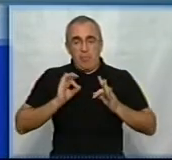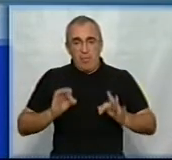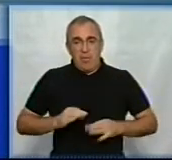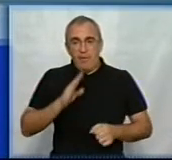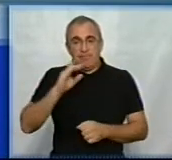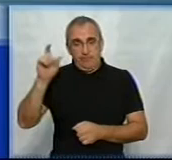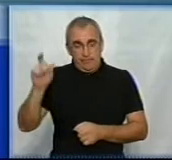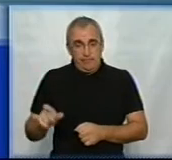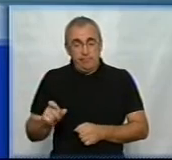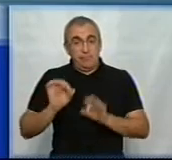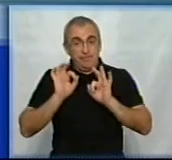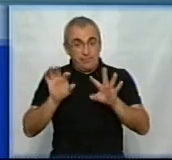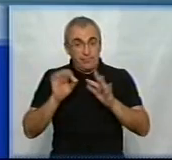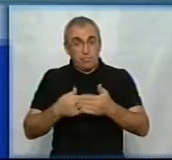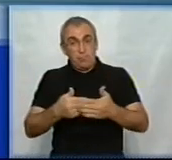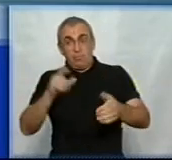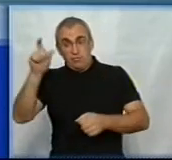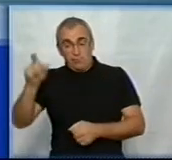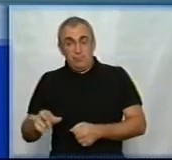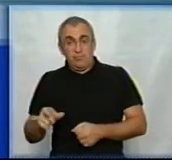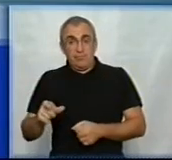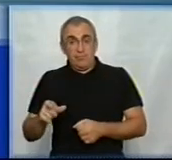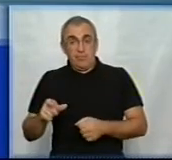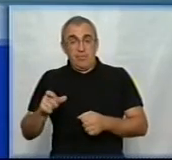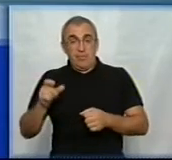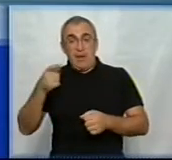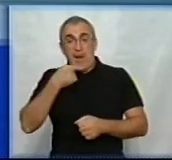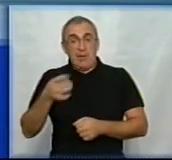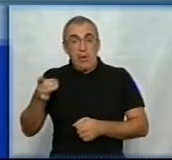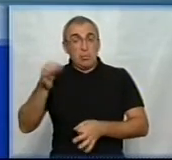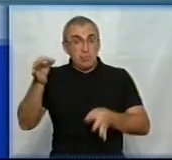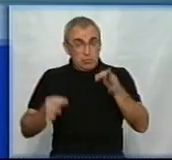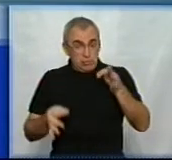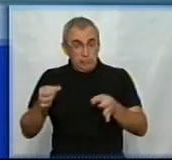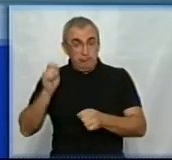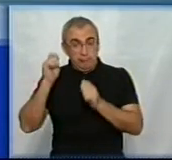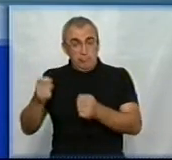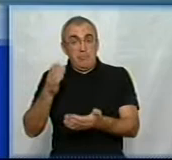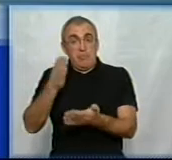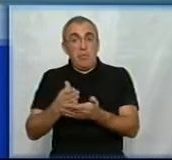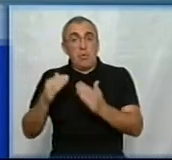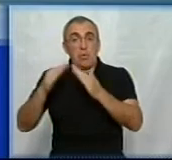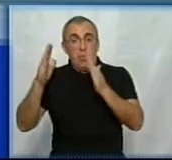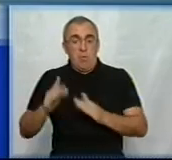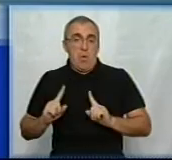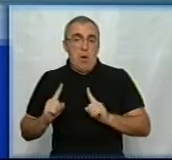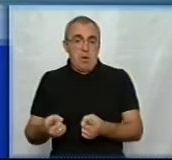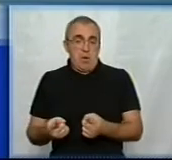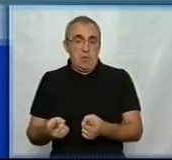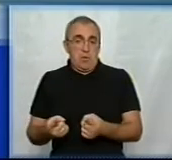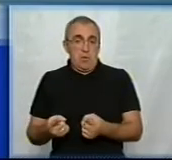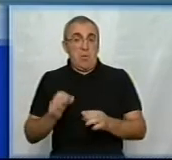Олексійенко. Каже, до цього підозрюваний за ухвалою Кропивницького-Ленінського районного суду перебував під домашнім арештом.